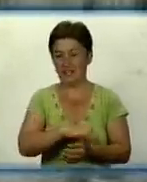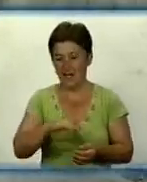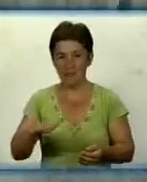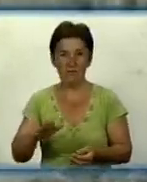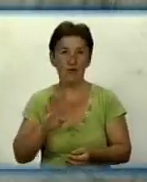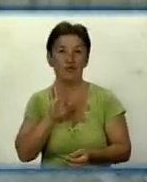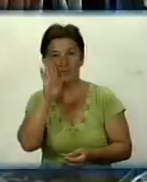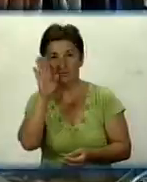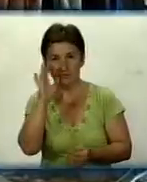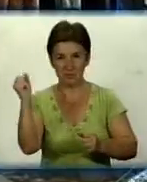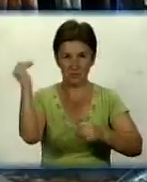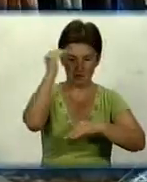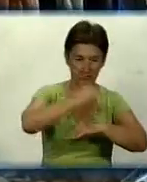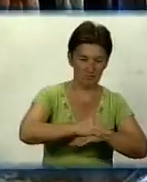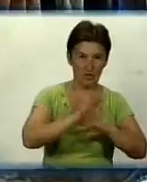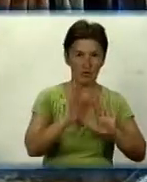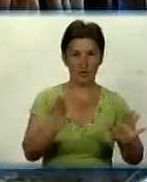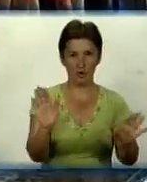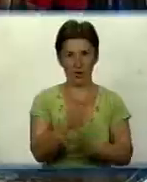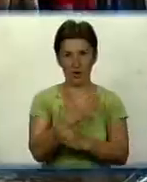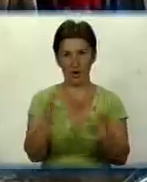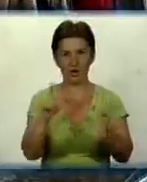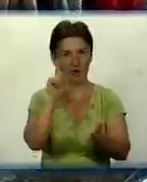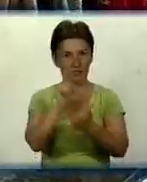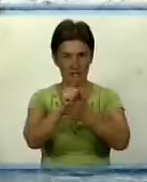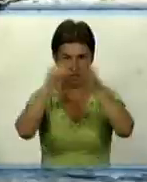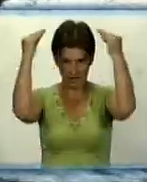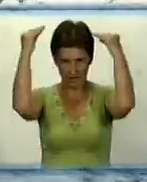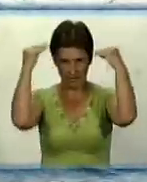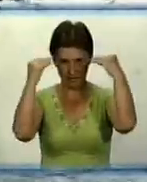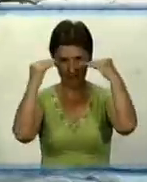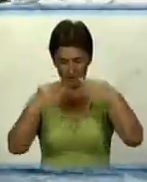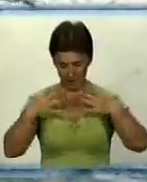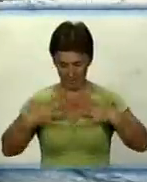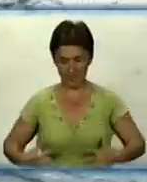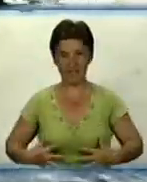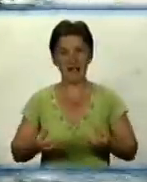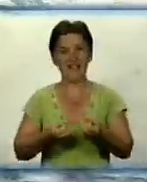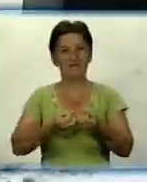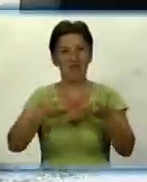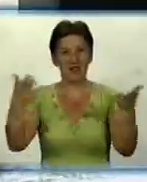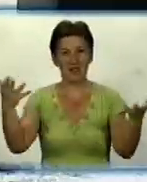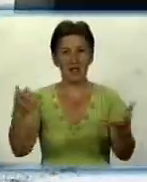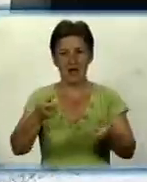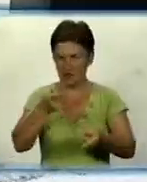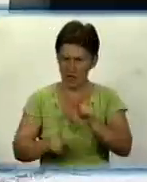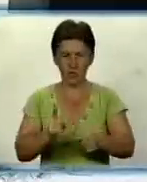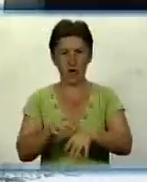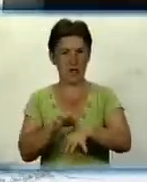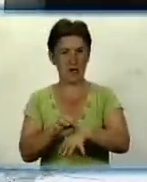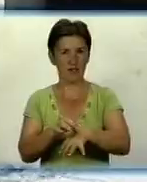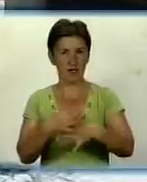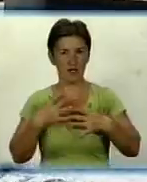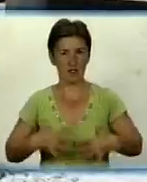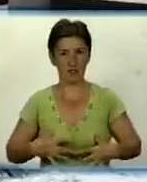18-ї. Обов'язково одягати головні убори і світлий одяг з натуральних тканин. Якщо ж сонце все ж ударило в голову, необхідно